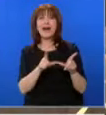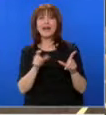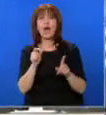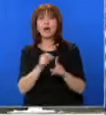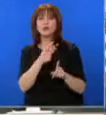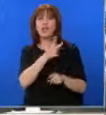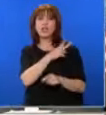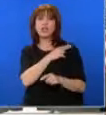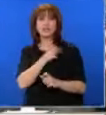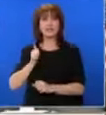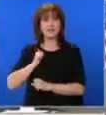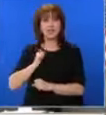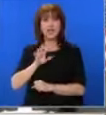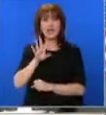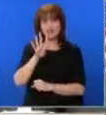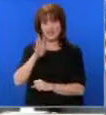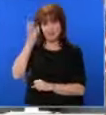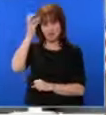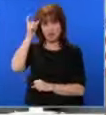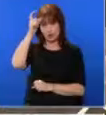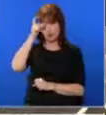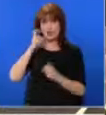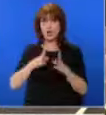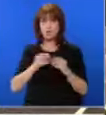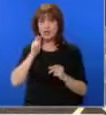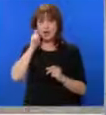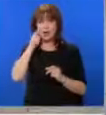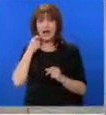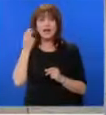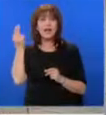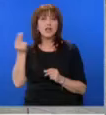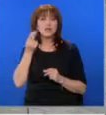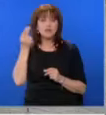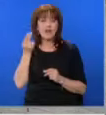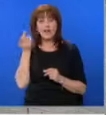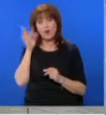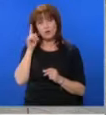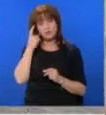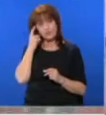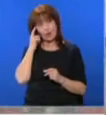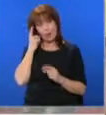шеф на НАТО, но 4 държави, Турция, Румъния, Унгария и Словакия, все още се колебаят.